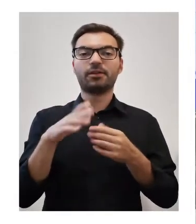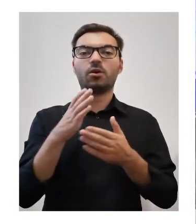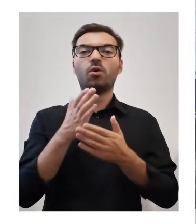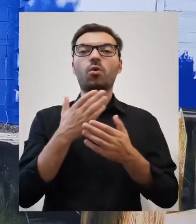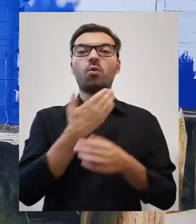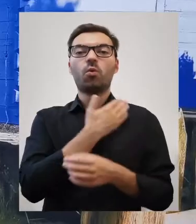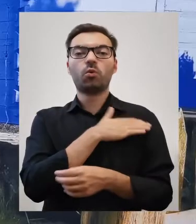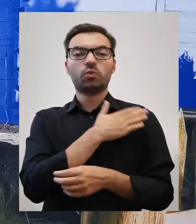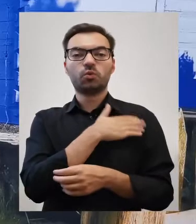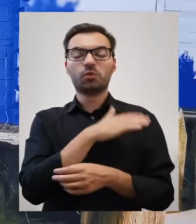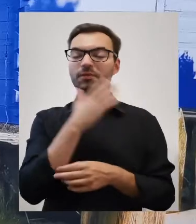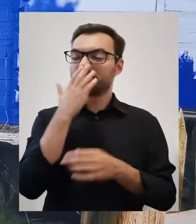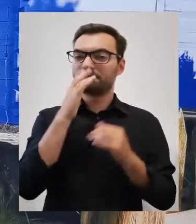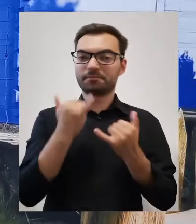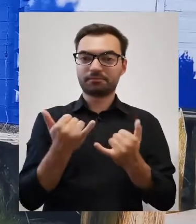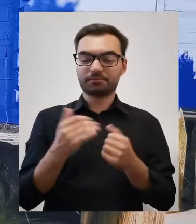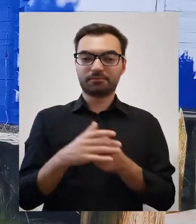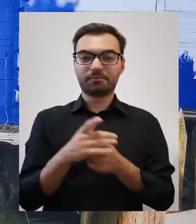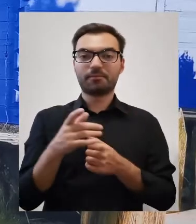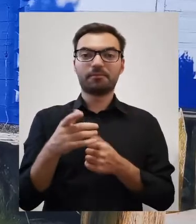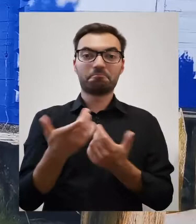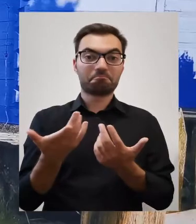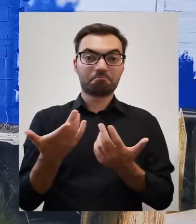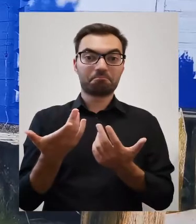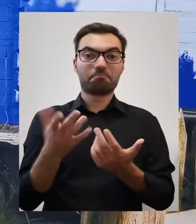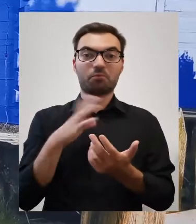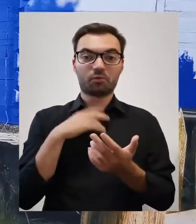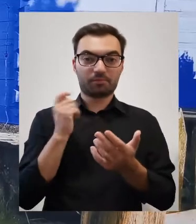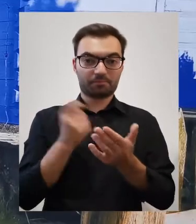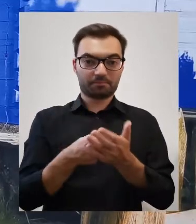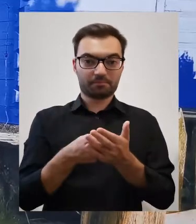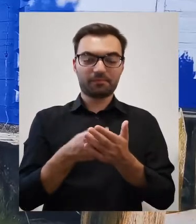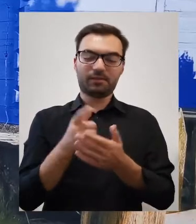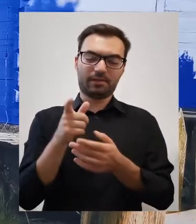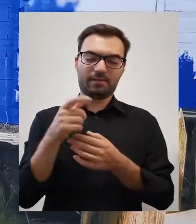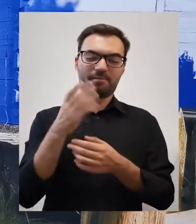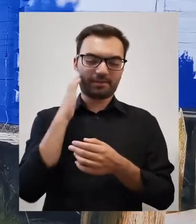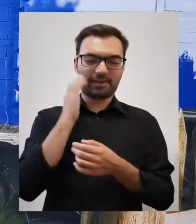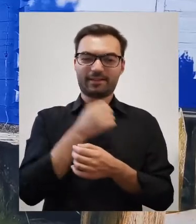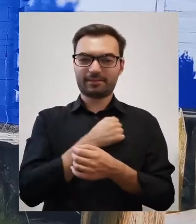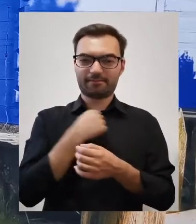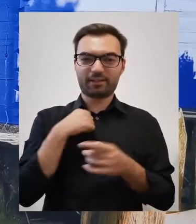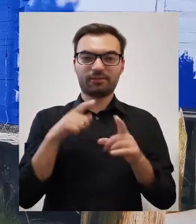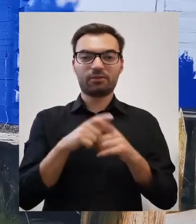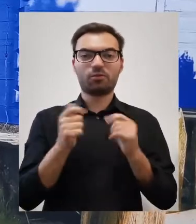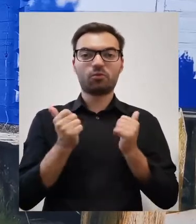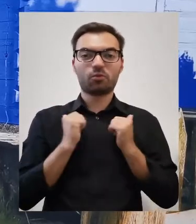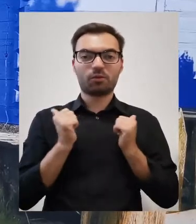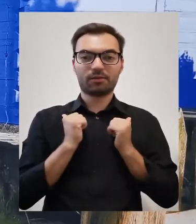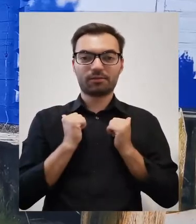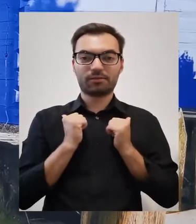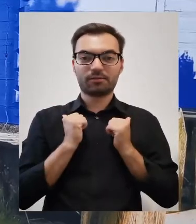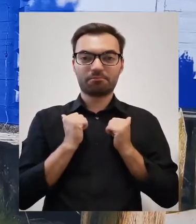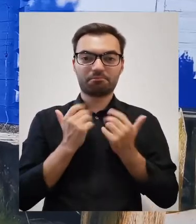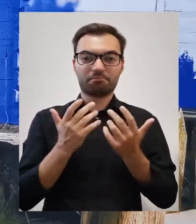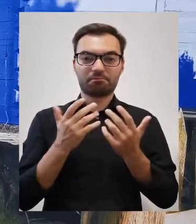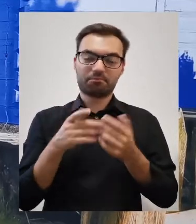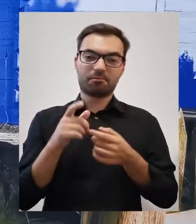jest usług polegających na tym, że proponuje się zarówno warszawiakom, jak i turystom